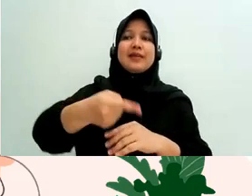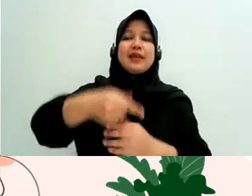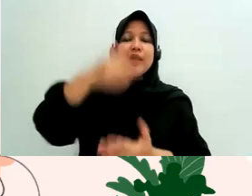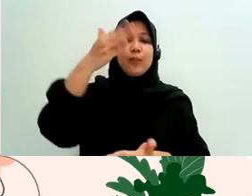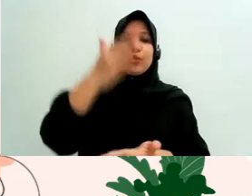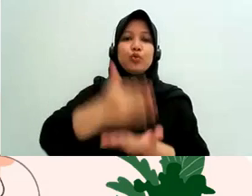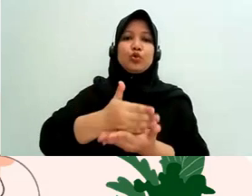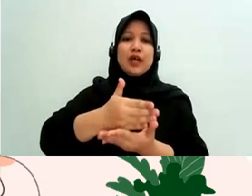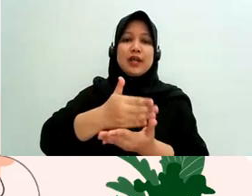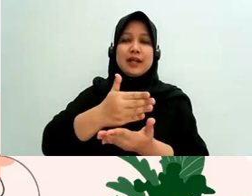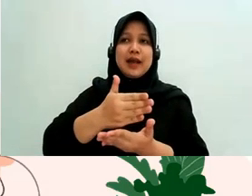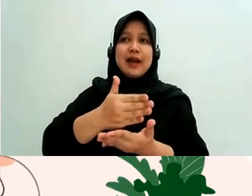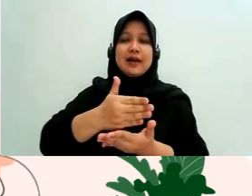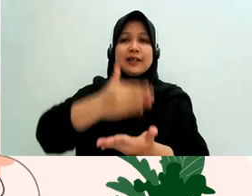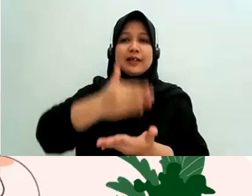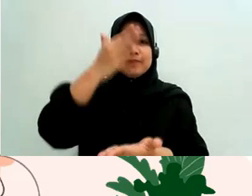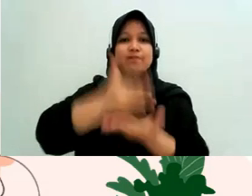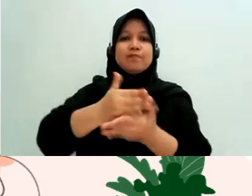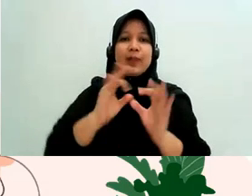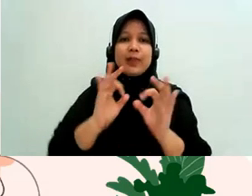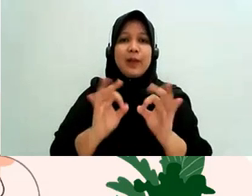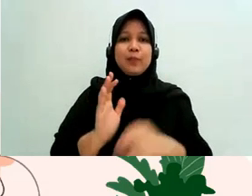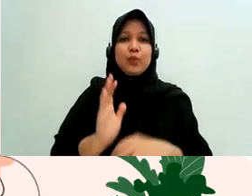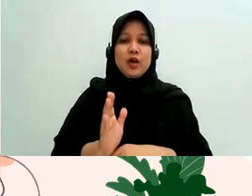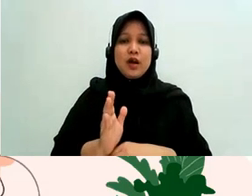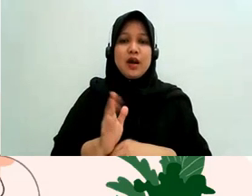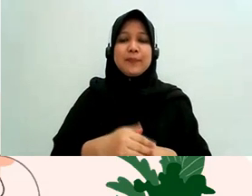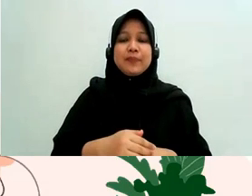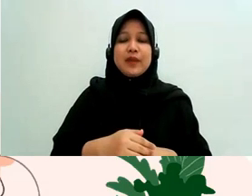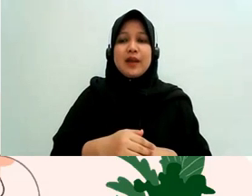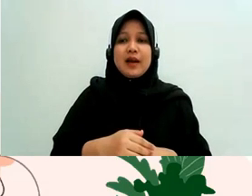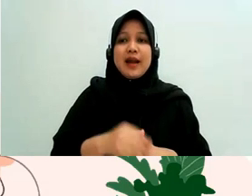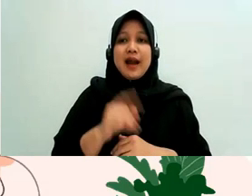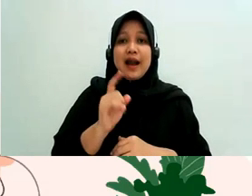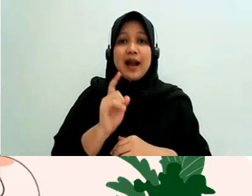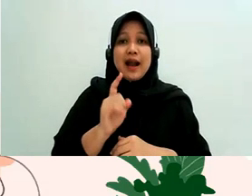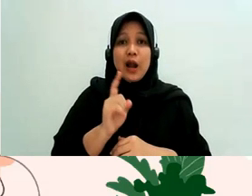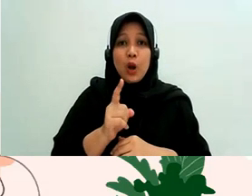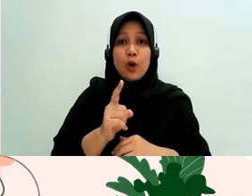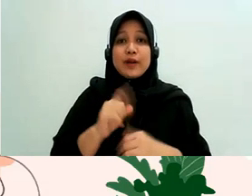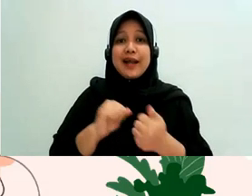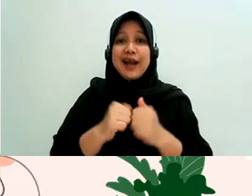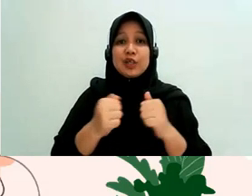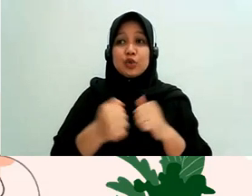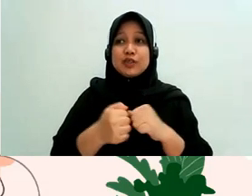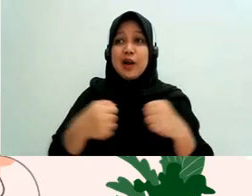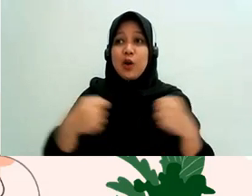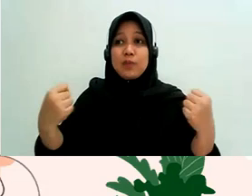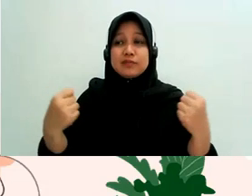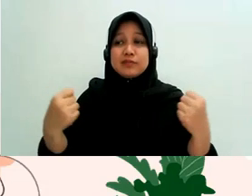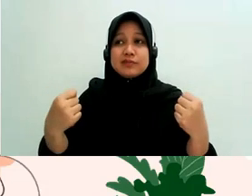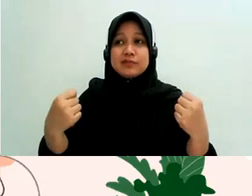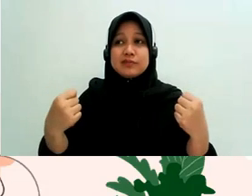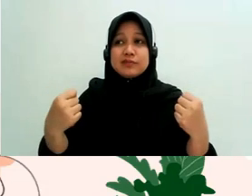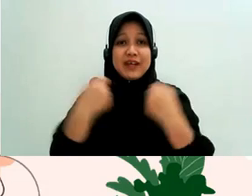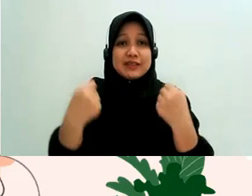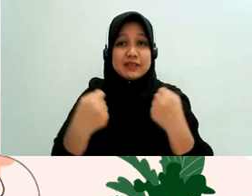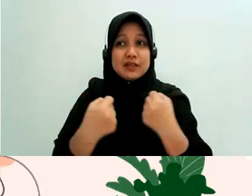oleh karena itu suatu publikasi misalnya kecuali yang benar-benar kontroversial dan menarik perhatian publik